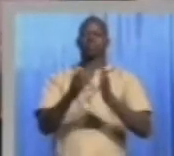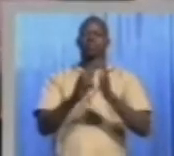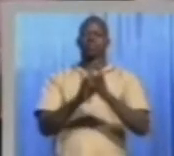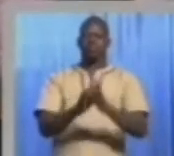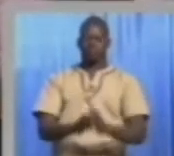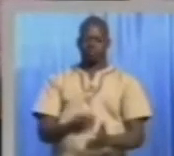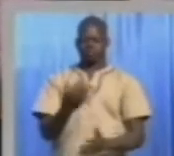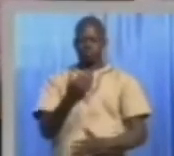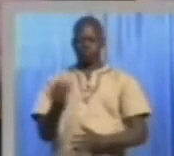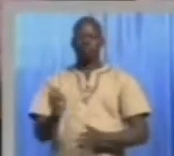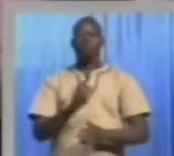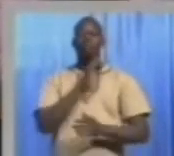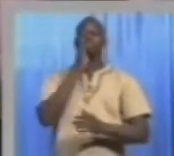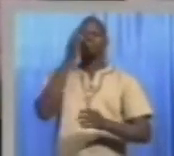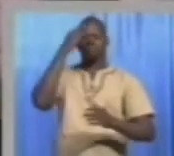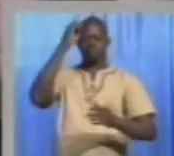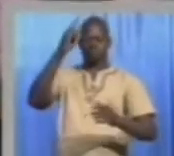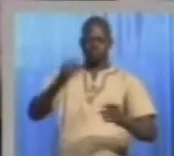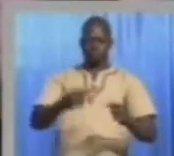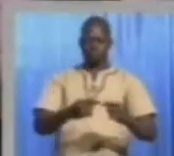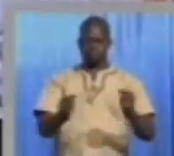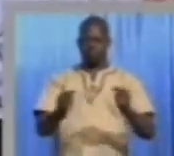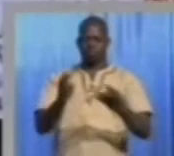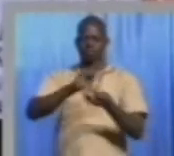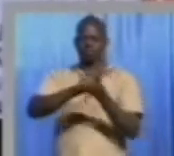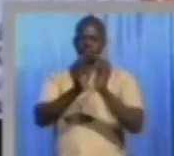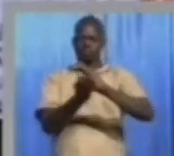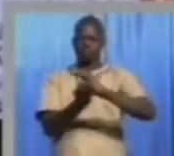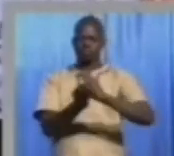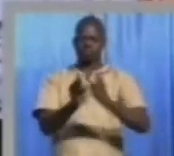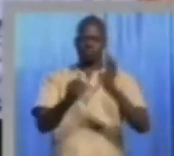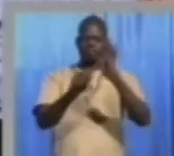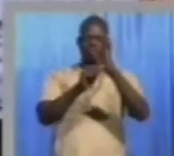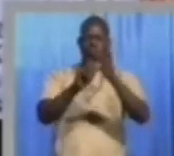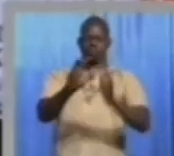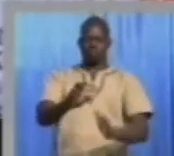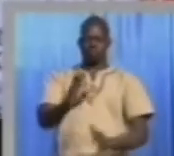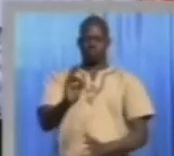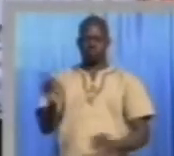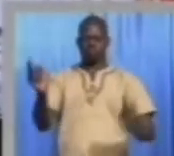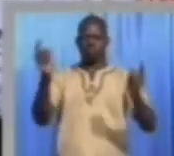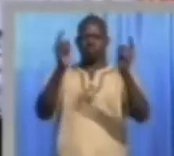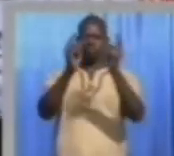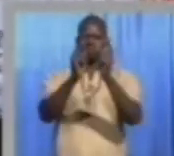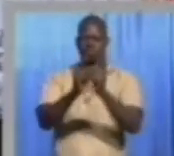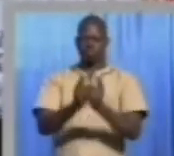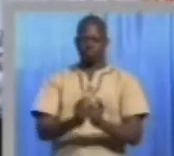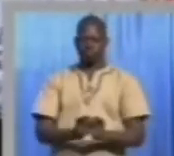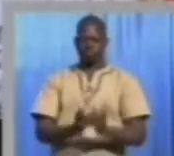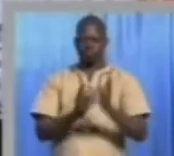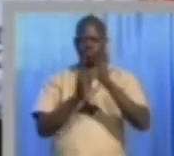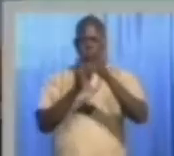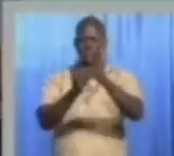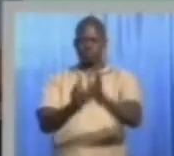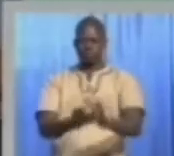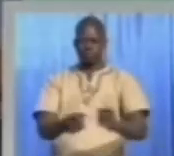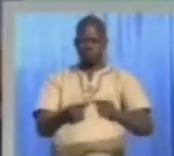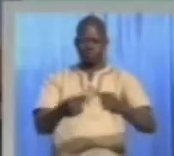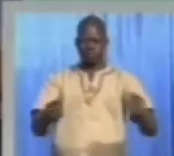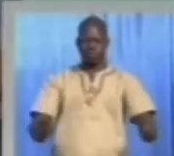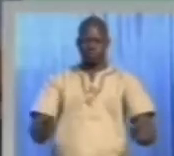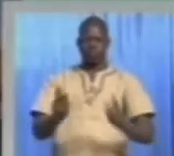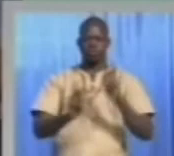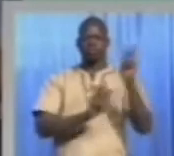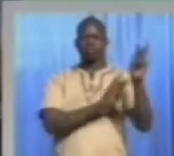chose est sûre pour l'UNURPS, la modification de l'article 37 va rencontrer la ferme détermination de l'opposition et de la